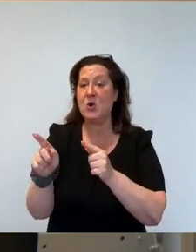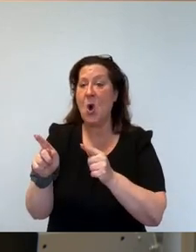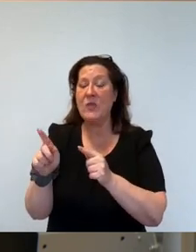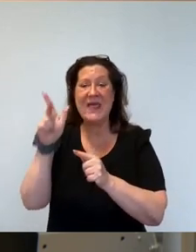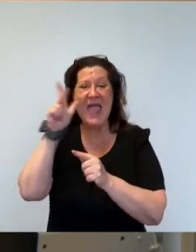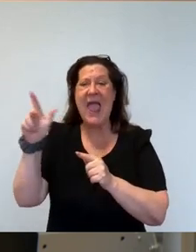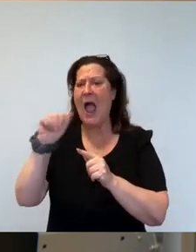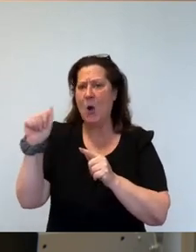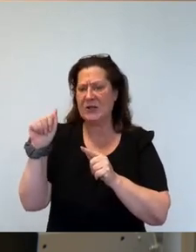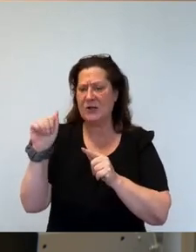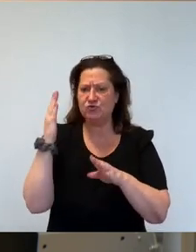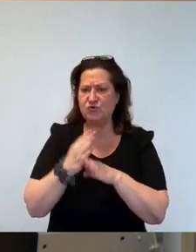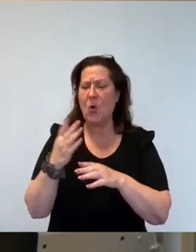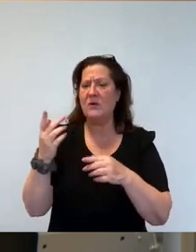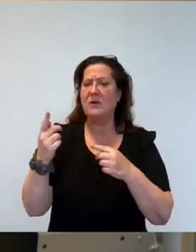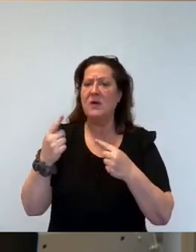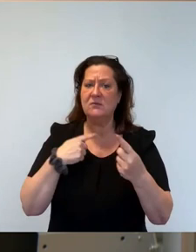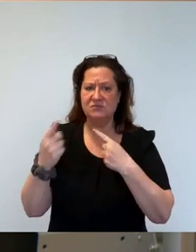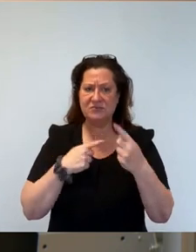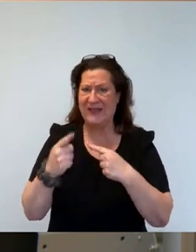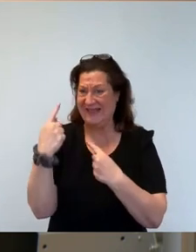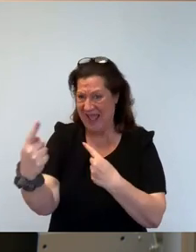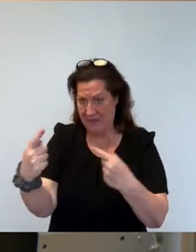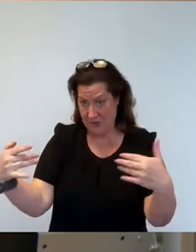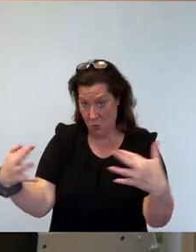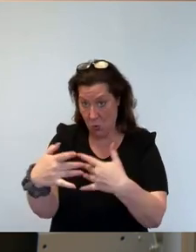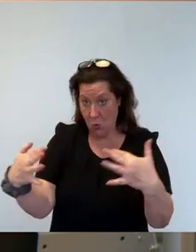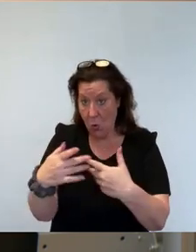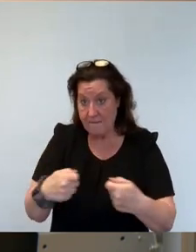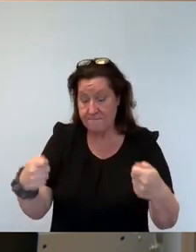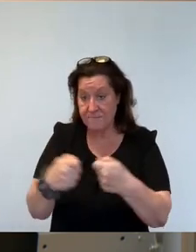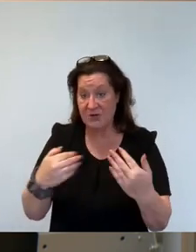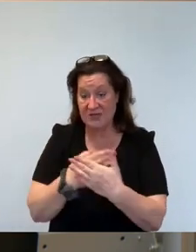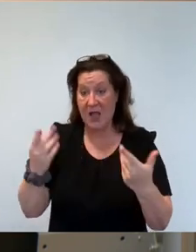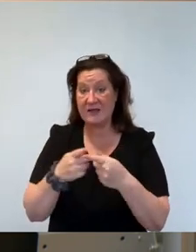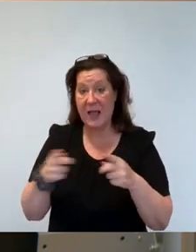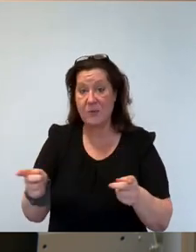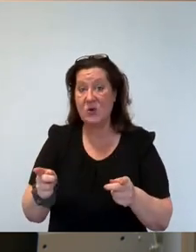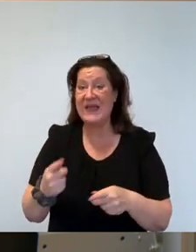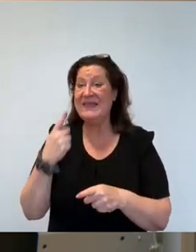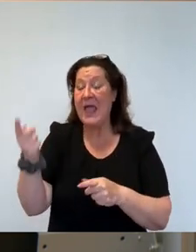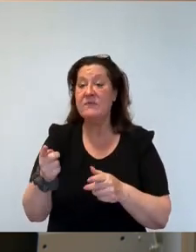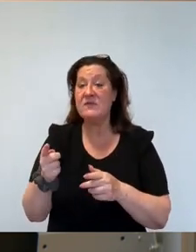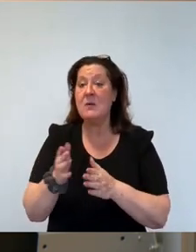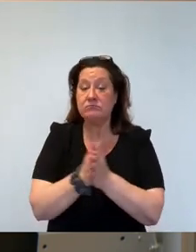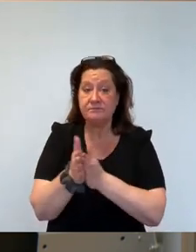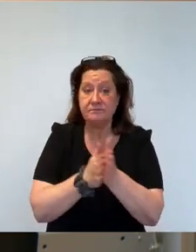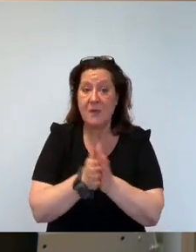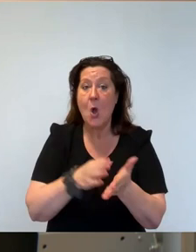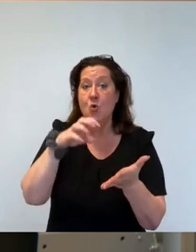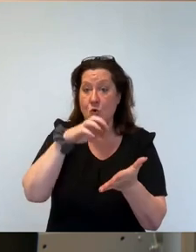Und er hat als grüner Bundestagsabgeordneter alle Kommunen noch selbst motiviert, jetzt selbst voranzugehen.